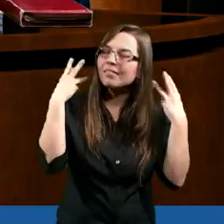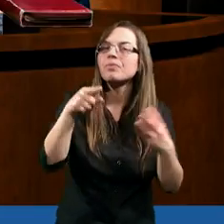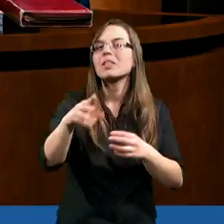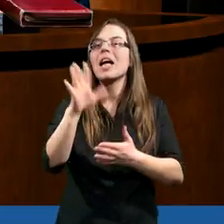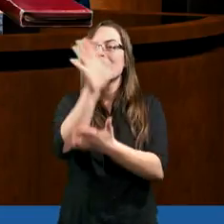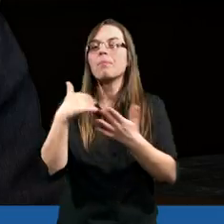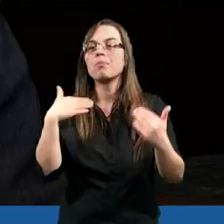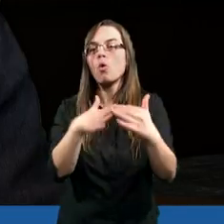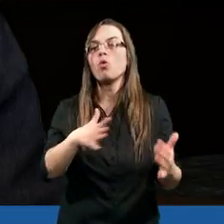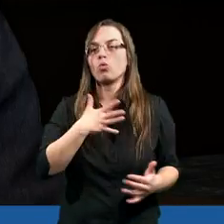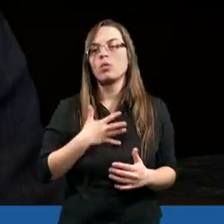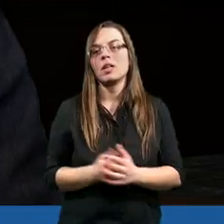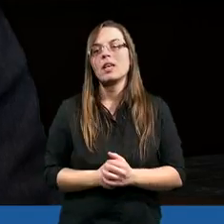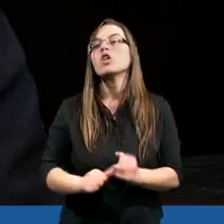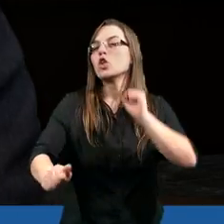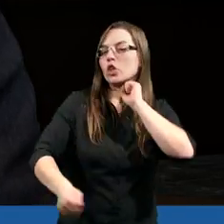tekst mnie porusza,